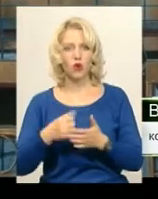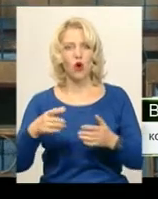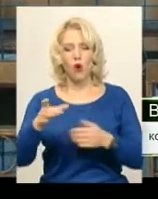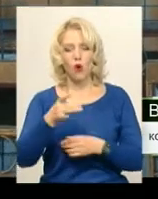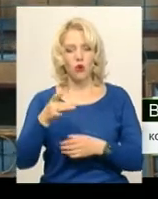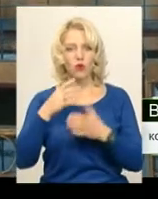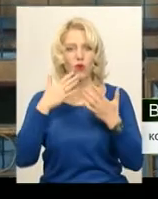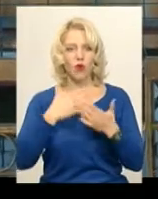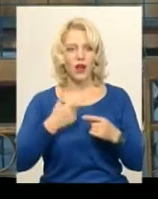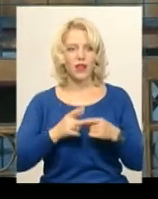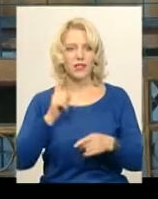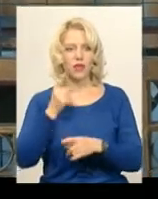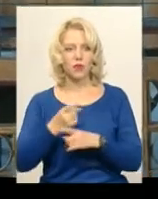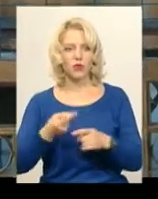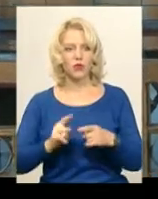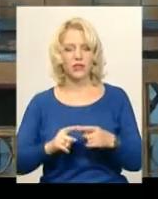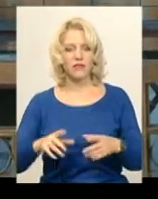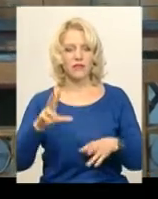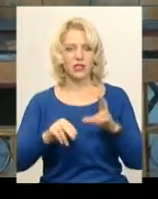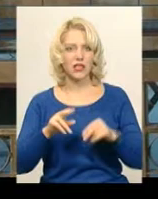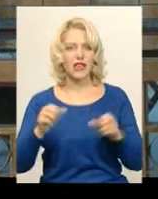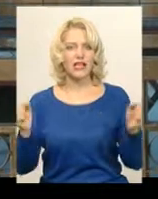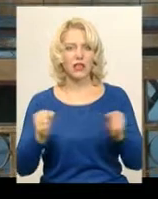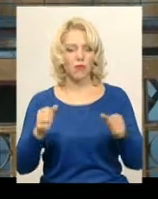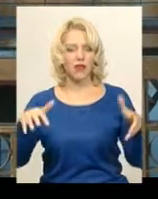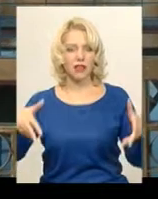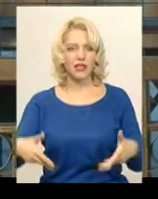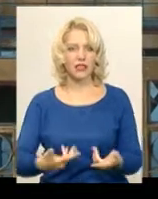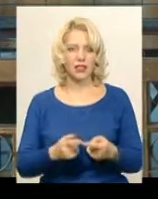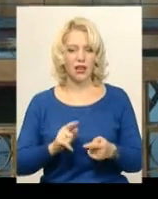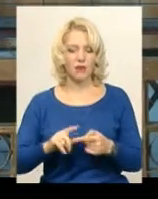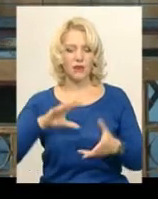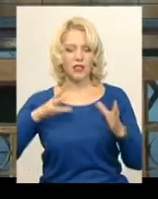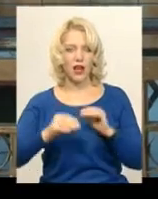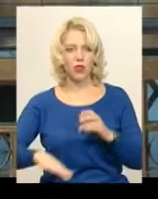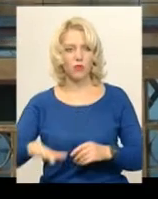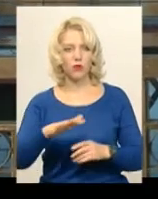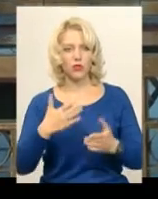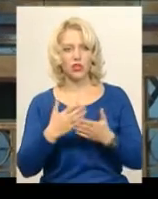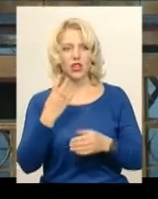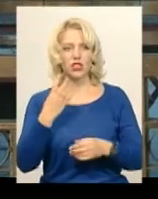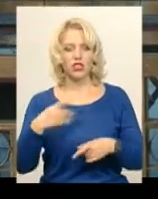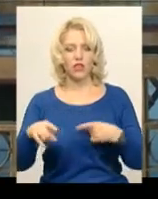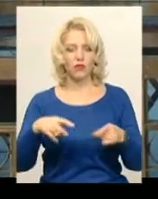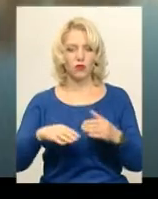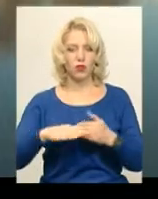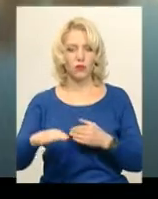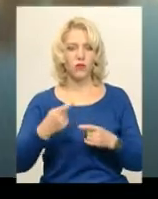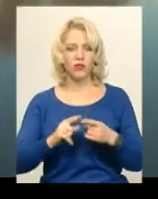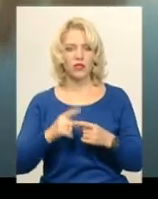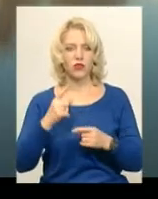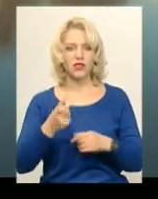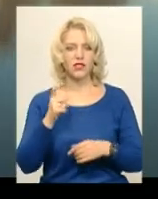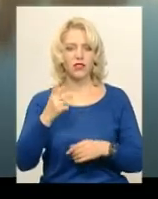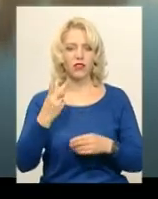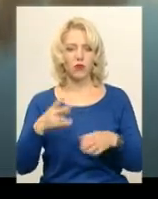заборонено. Цьогоріч цю ділянку визнано зимувальною ямою. Загальна площа якого складає приблизно як чотири футбольних поля. Це одне